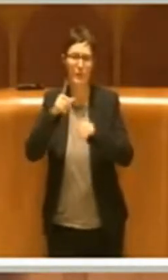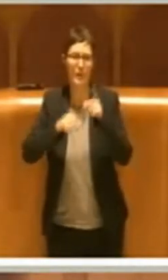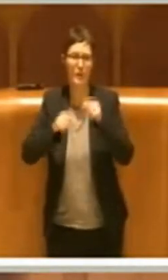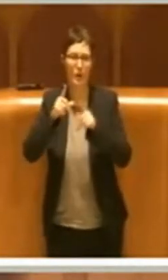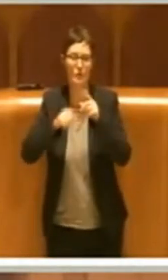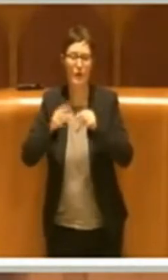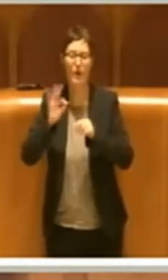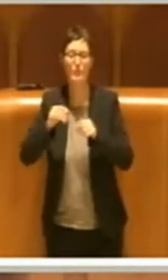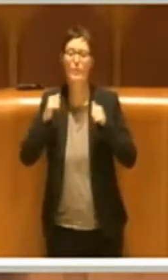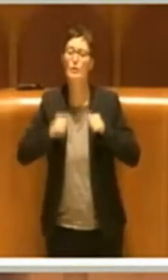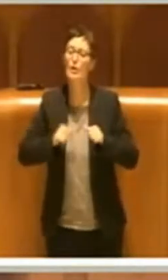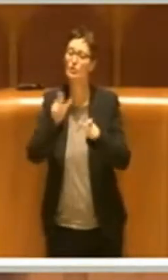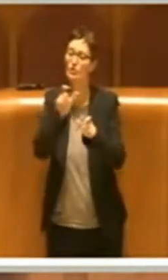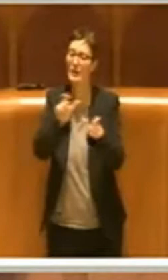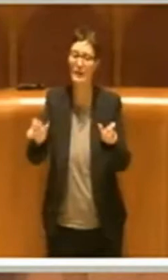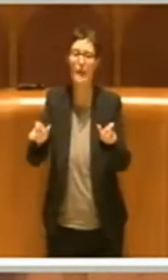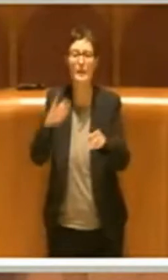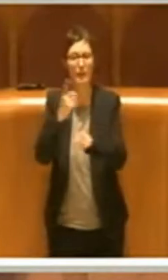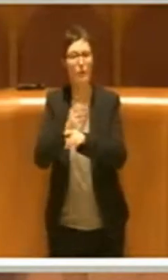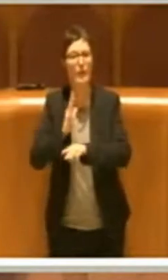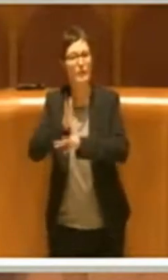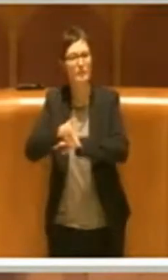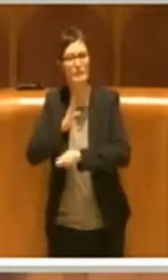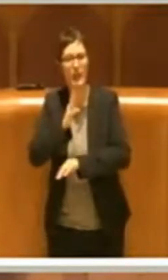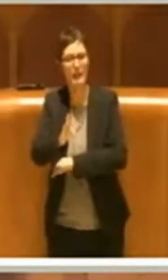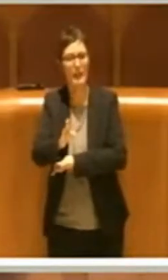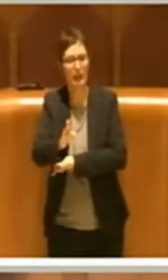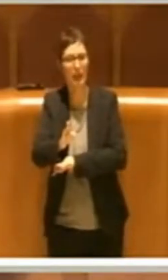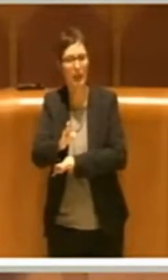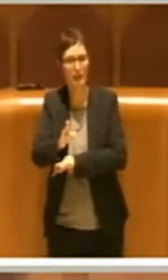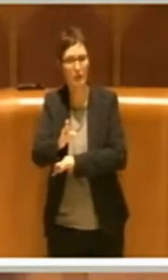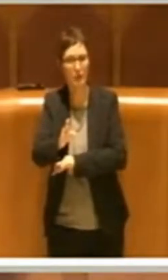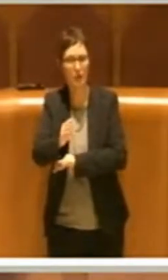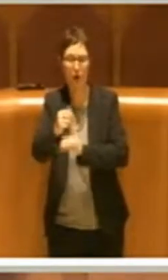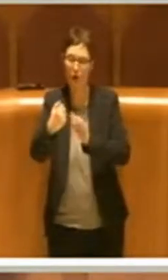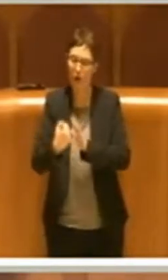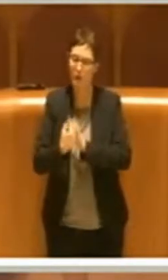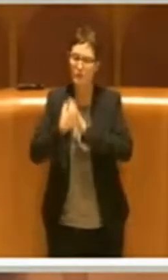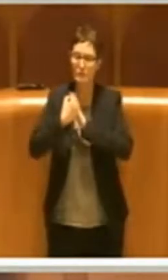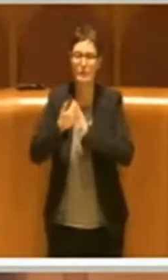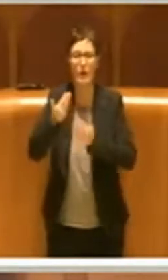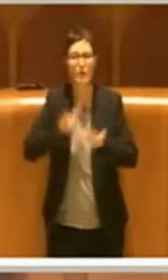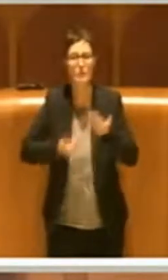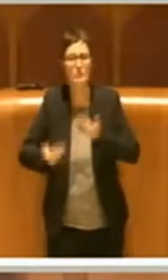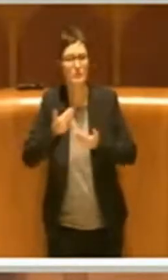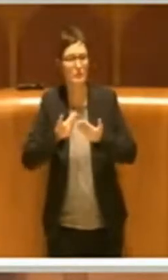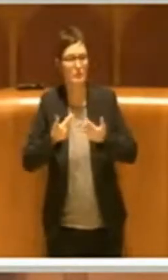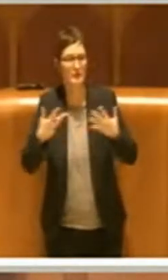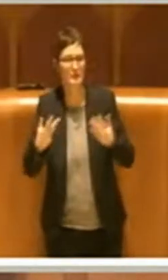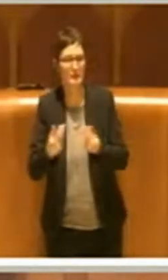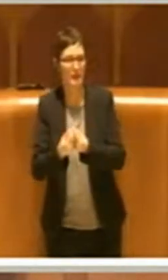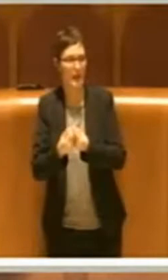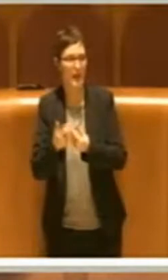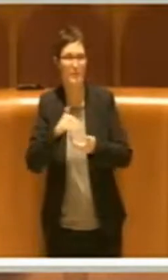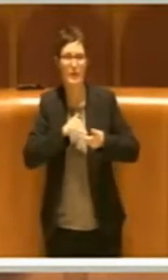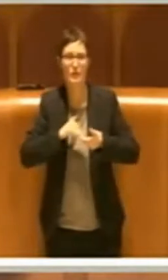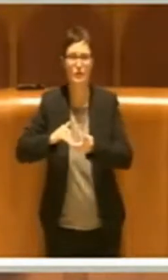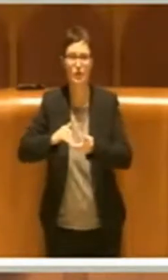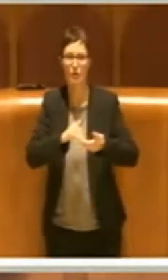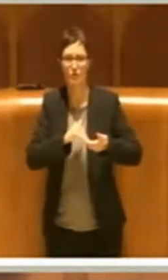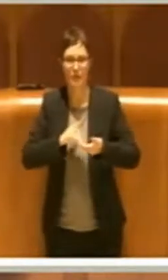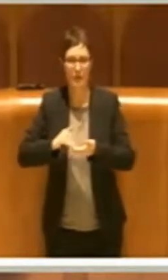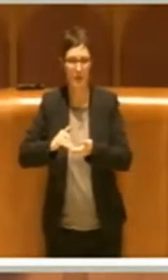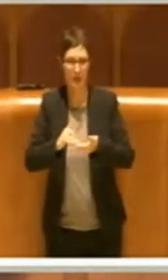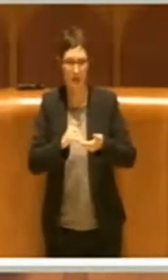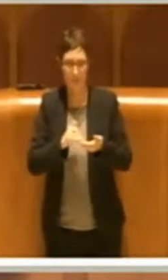interviene attivamente per contribuire alla società civile. Un piccolo appunto, se